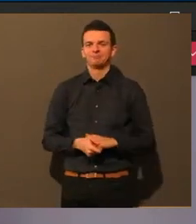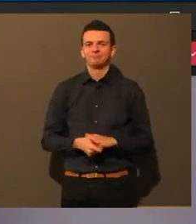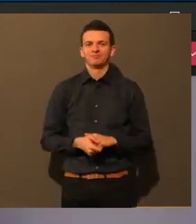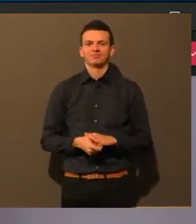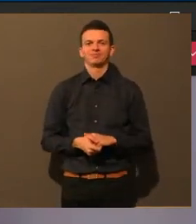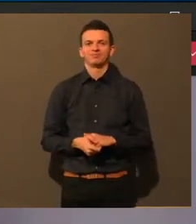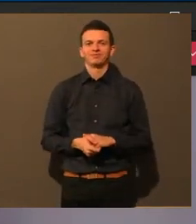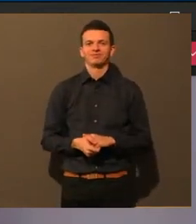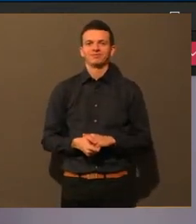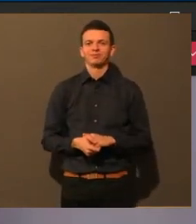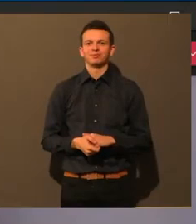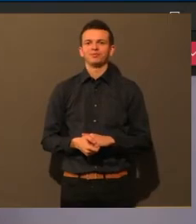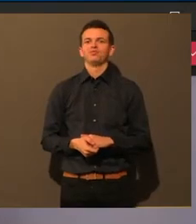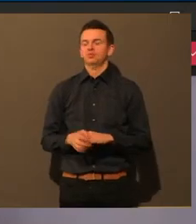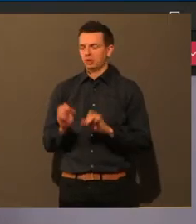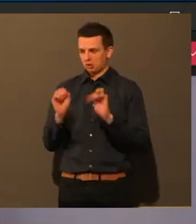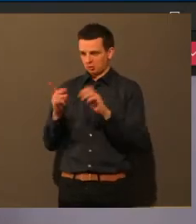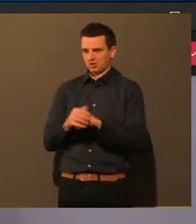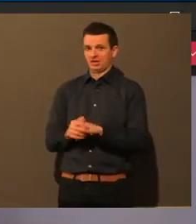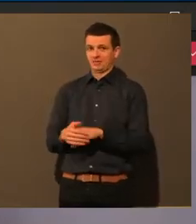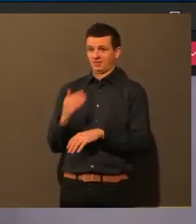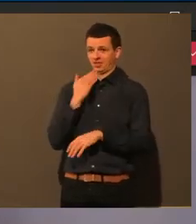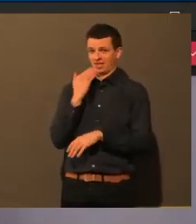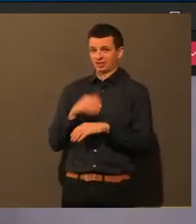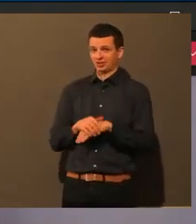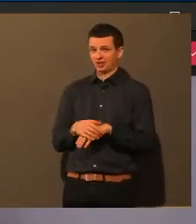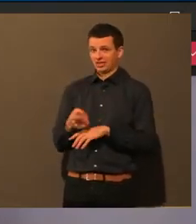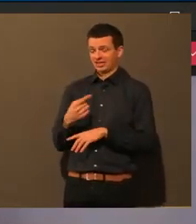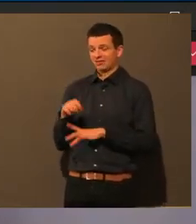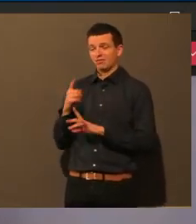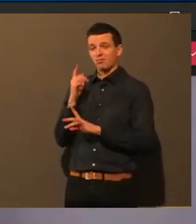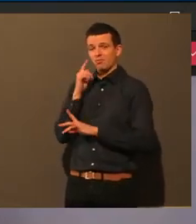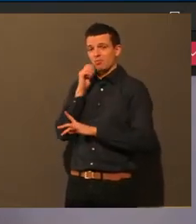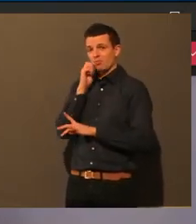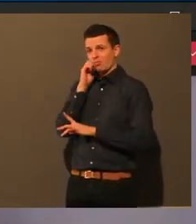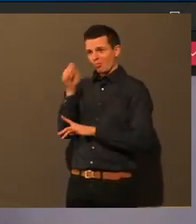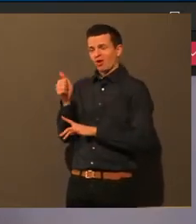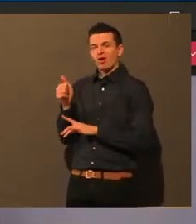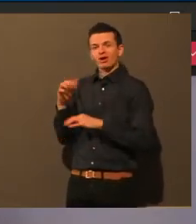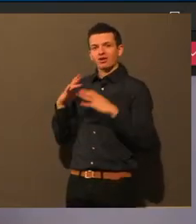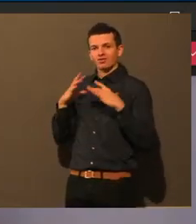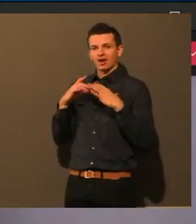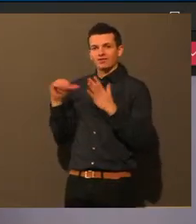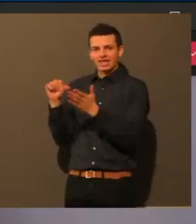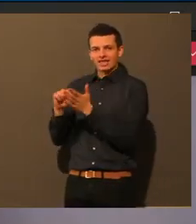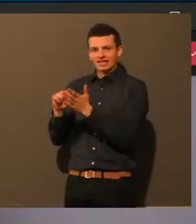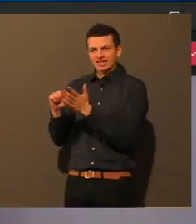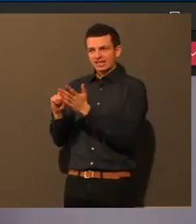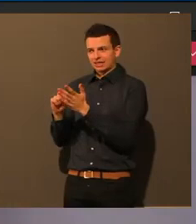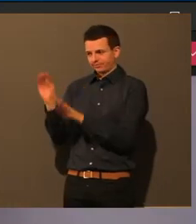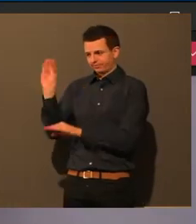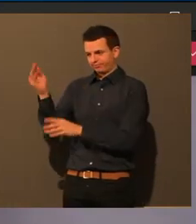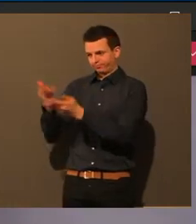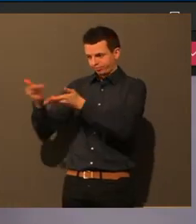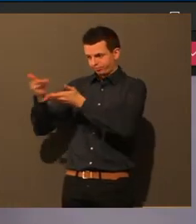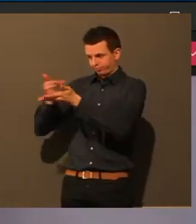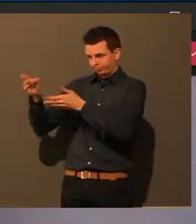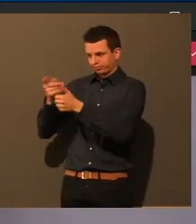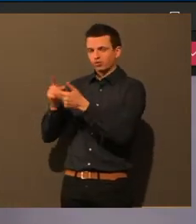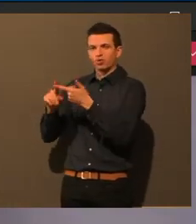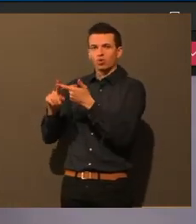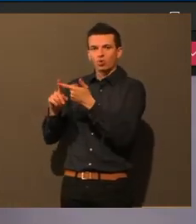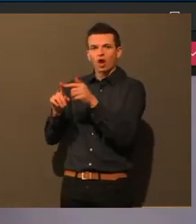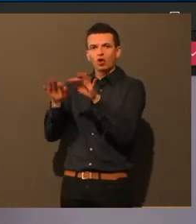Also wir werden mal morgen mit dem Freiwilligenzentrum sprechen und mit unserem Büro für bürgerschaftliches Engagement und dann gucken wir